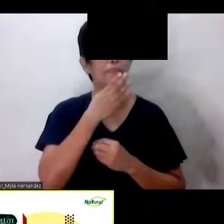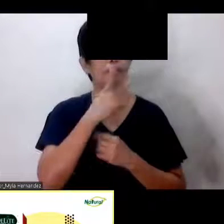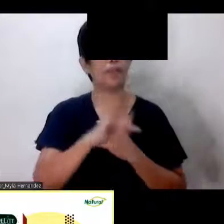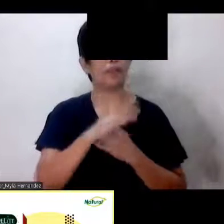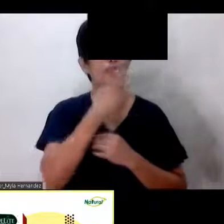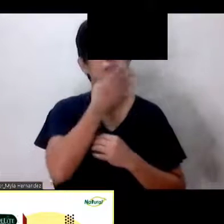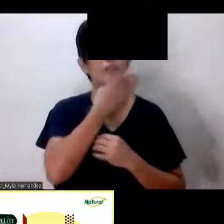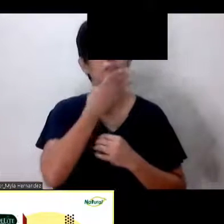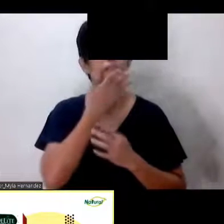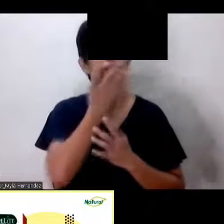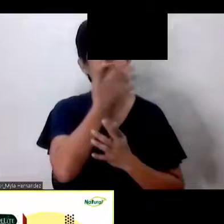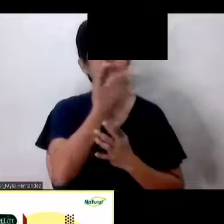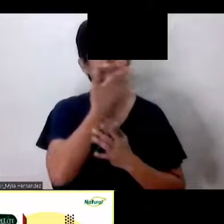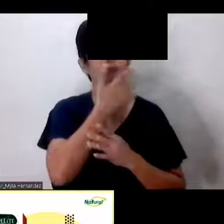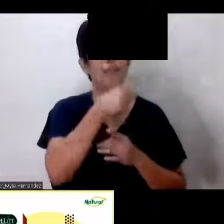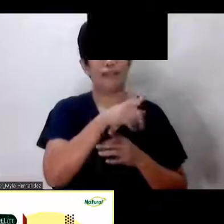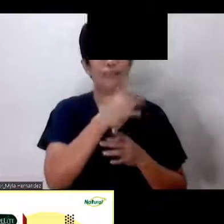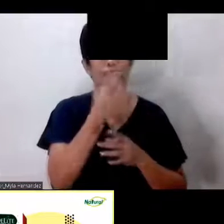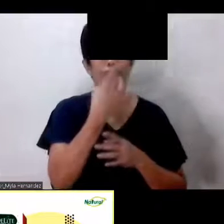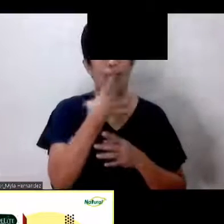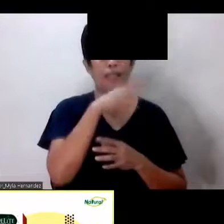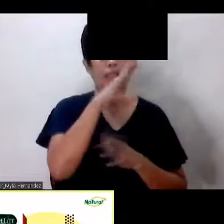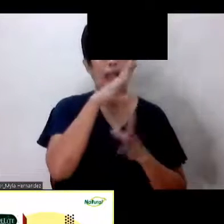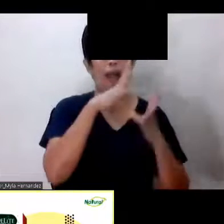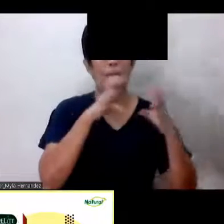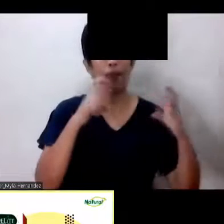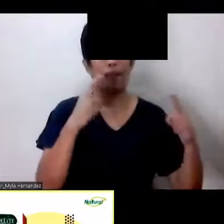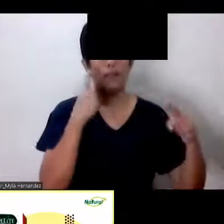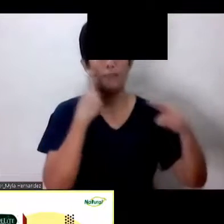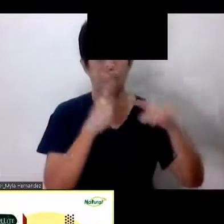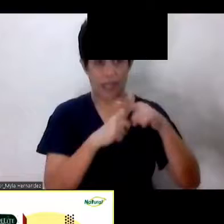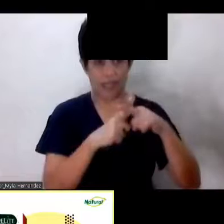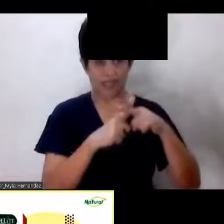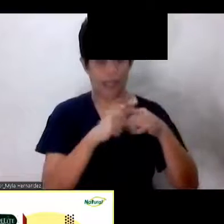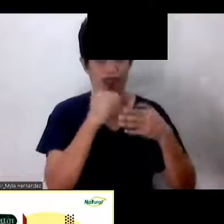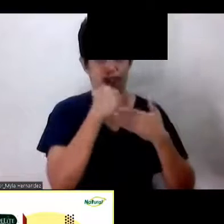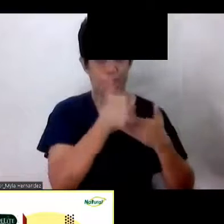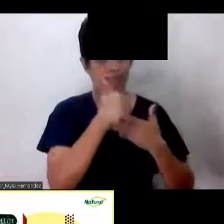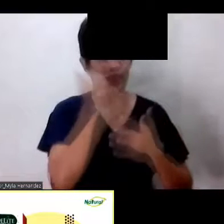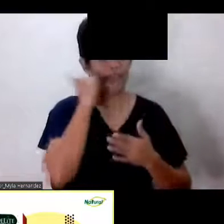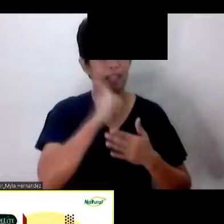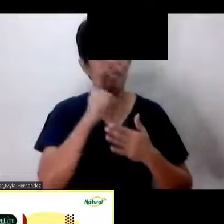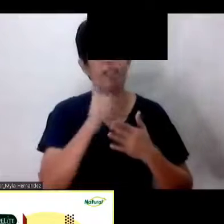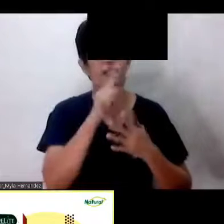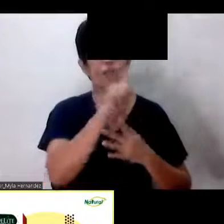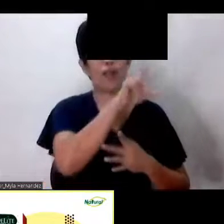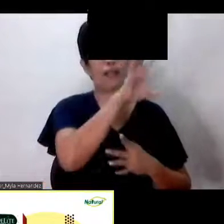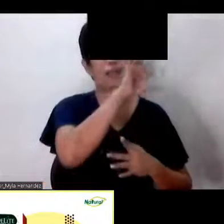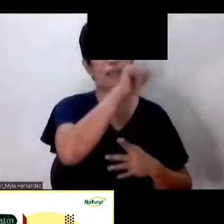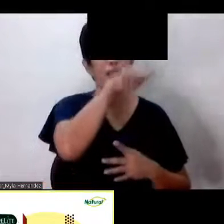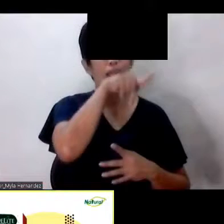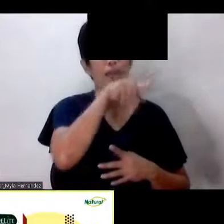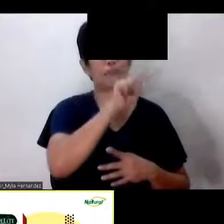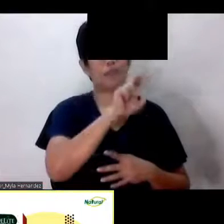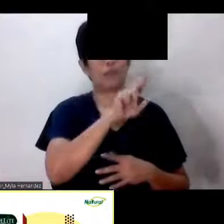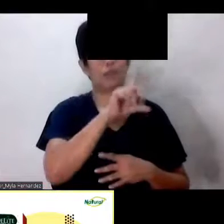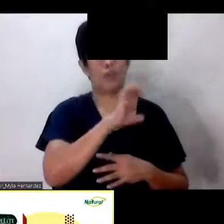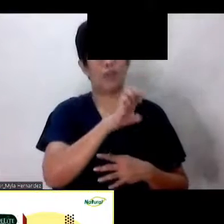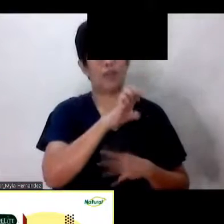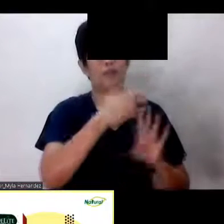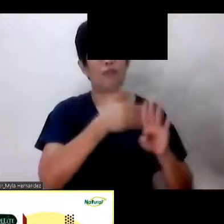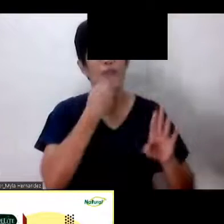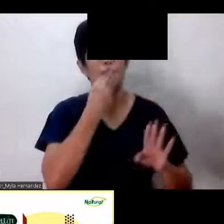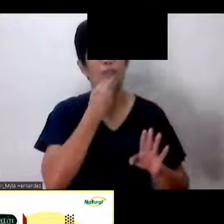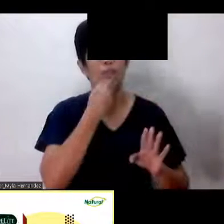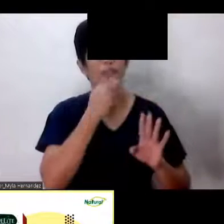Ampalea Plus will help Okay Taking Ampalea Plus daily will help One capsule Bago kumain three times a